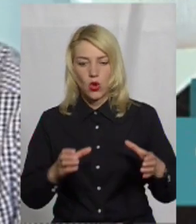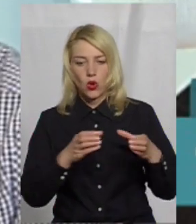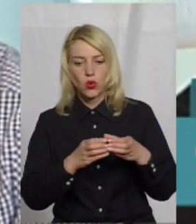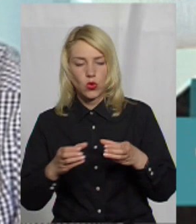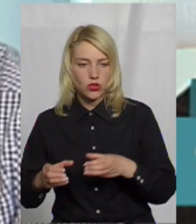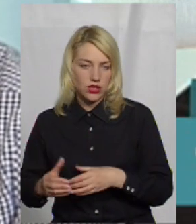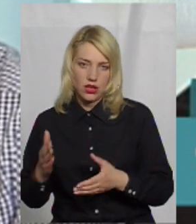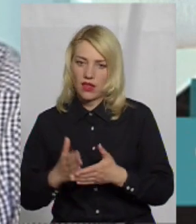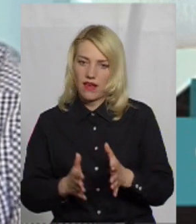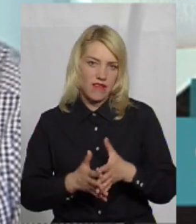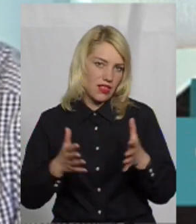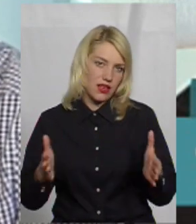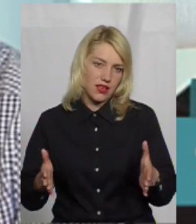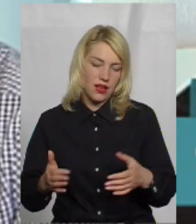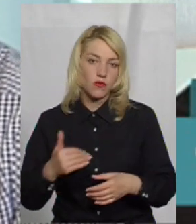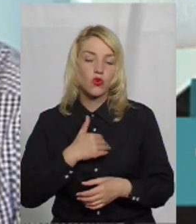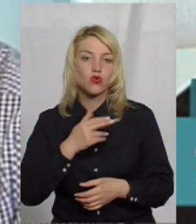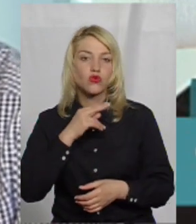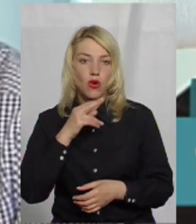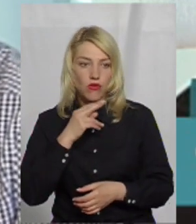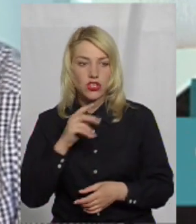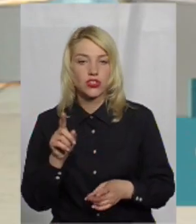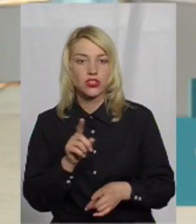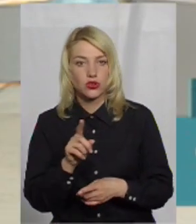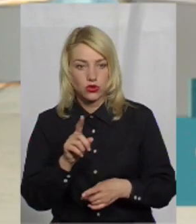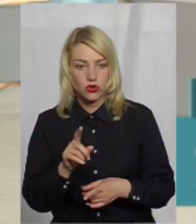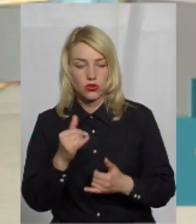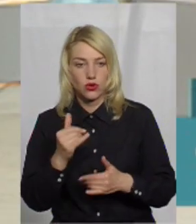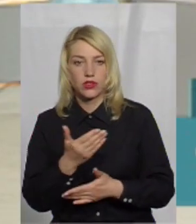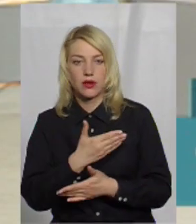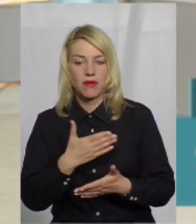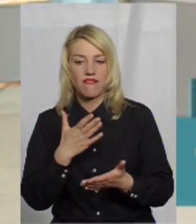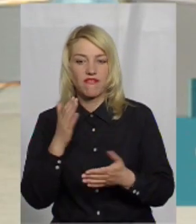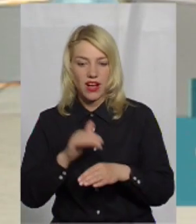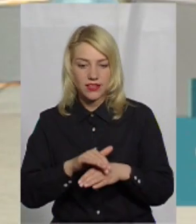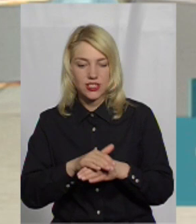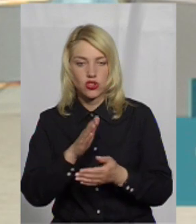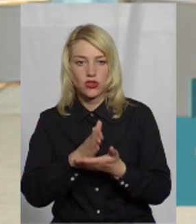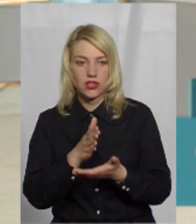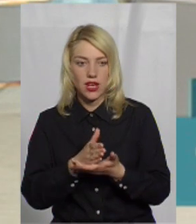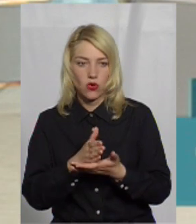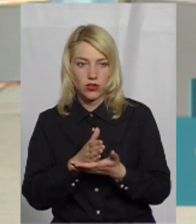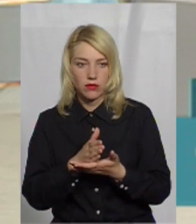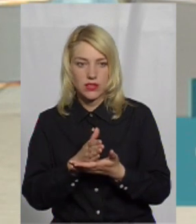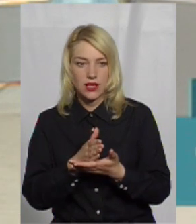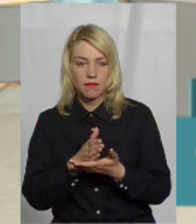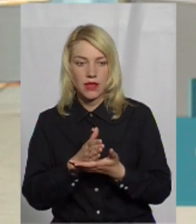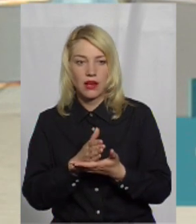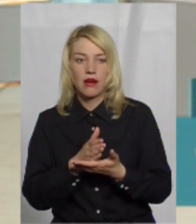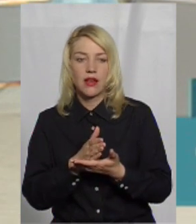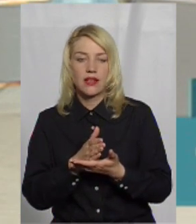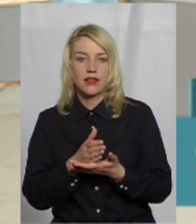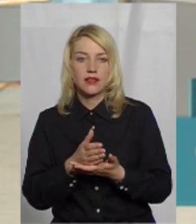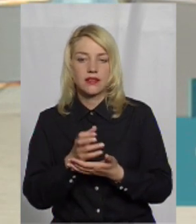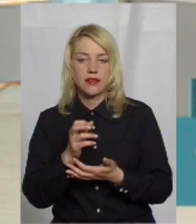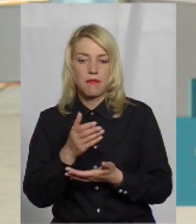є дуже велике. Разом з тим, хочу зауважити, що сьогодні ми фактично знаходимося на перехідному етапі. Ми маємо, так